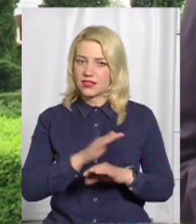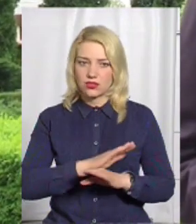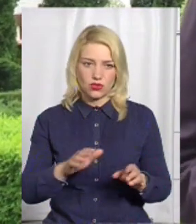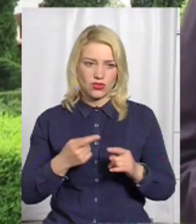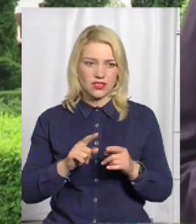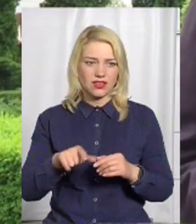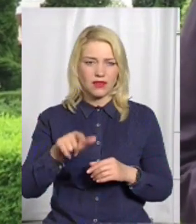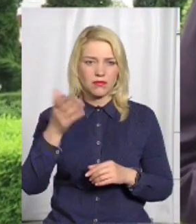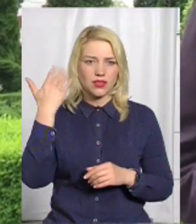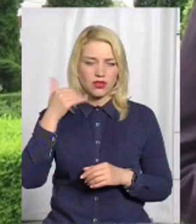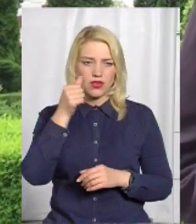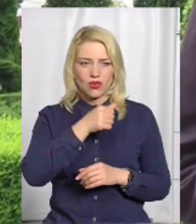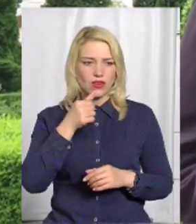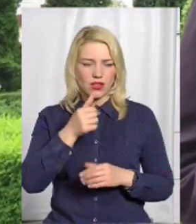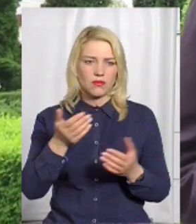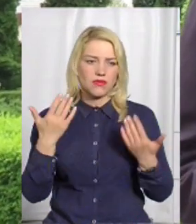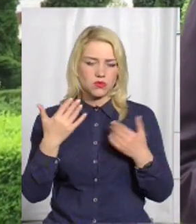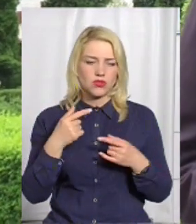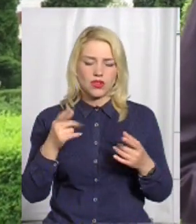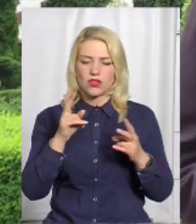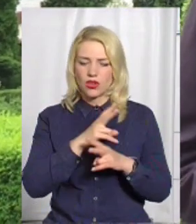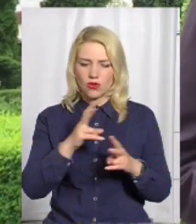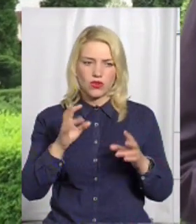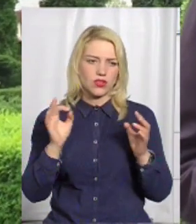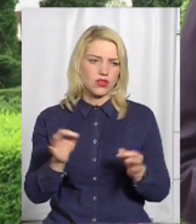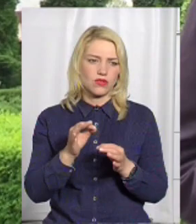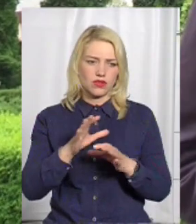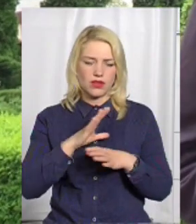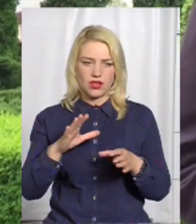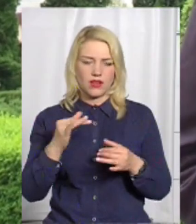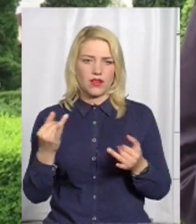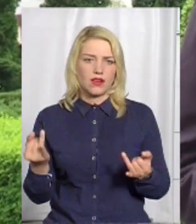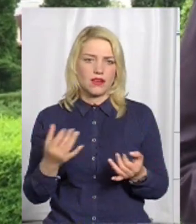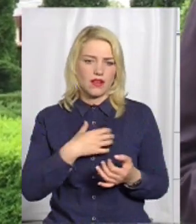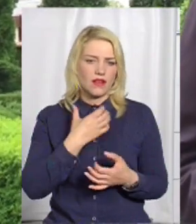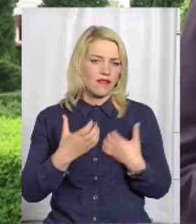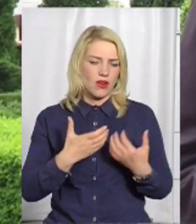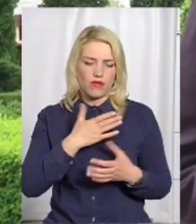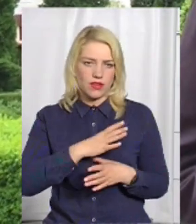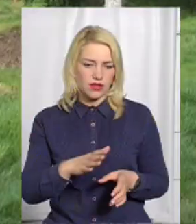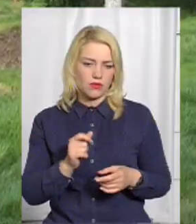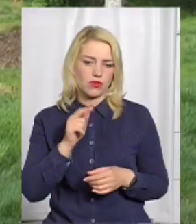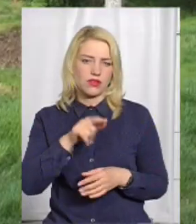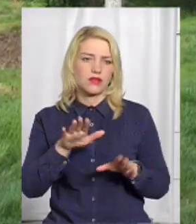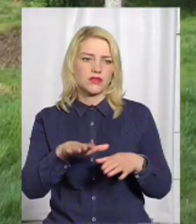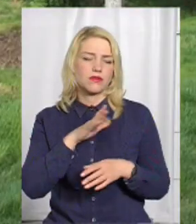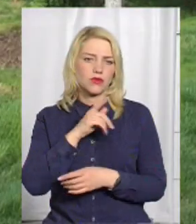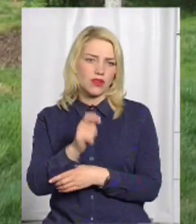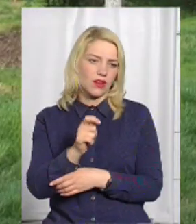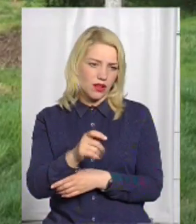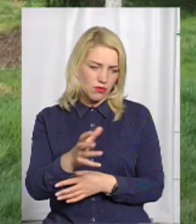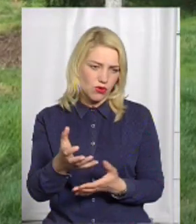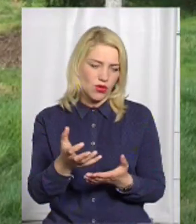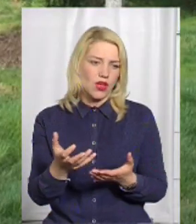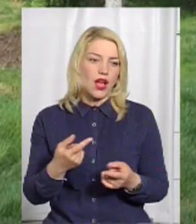люди відпочивають, щоби розуміли, нікого це ніколи чомусь не хвилювало. Рибаки на тих хрестах ловили рибу. Підприємець Віталій